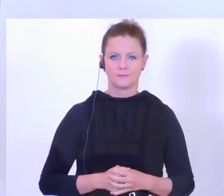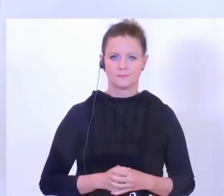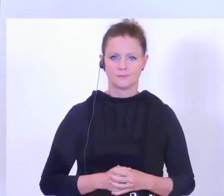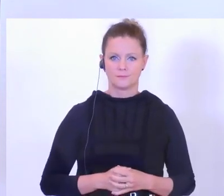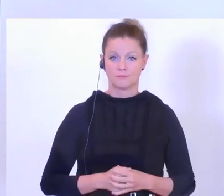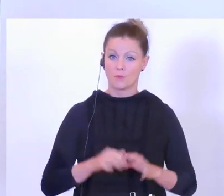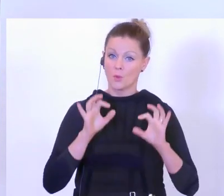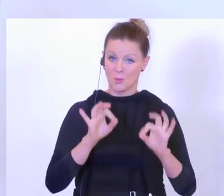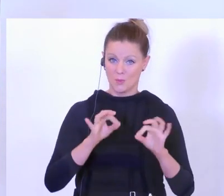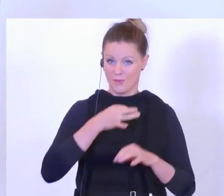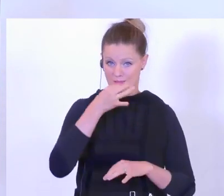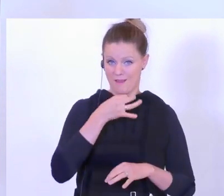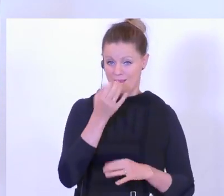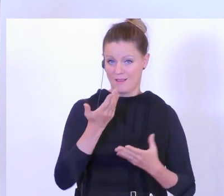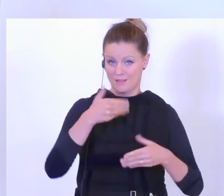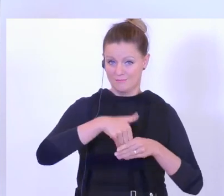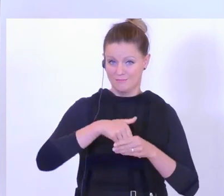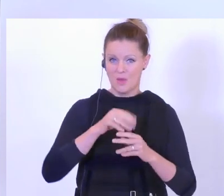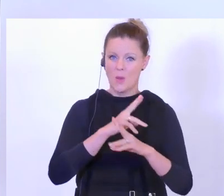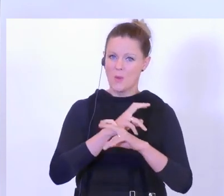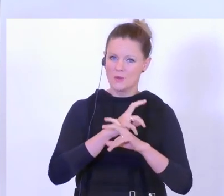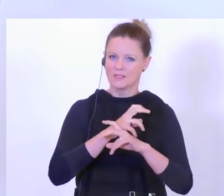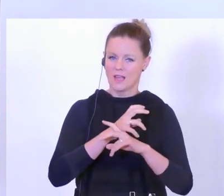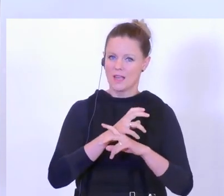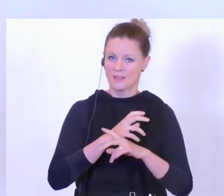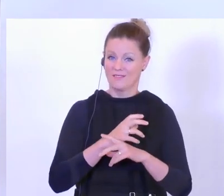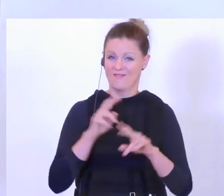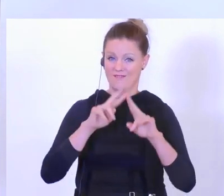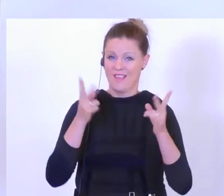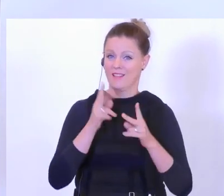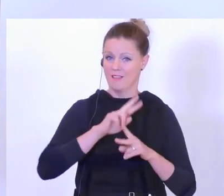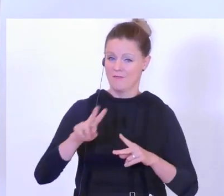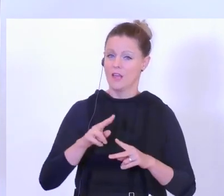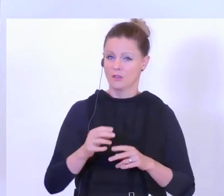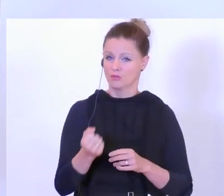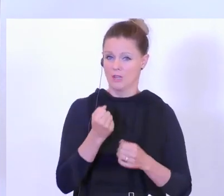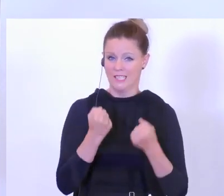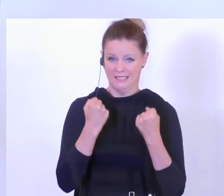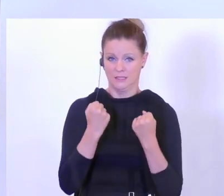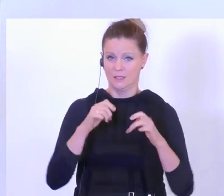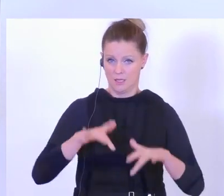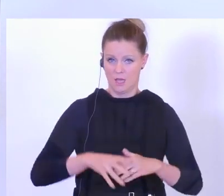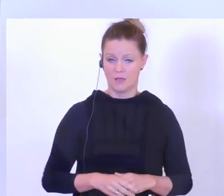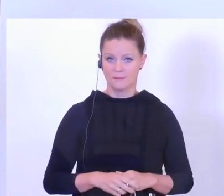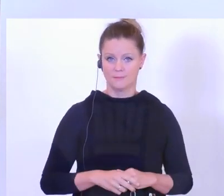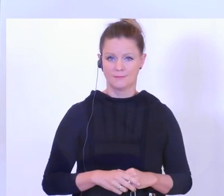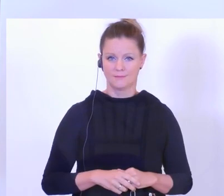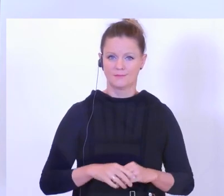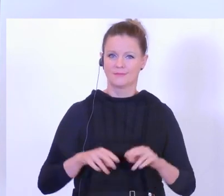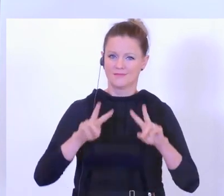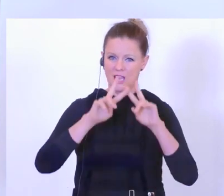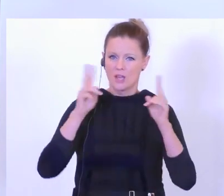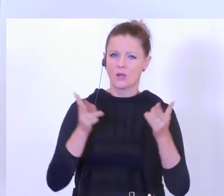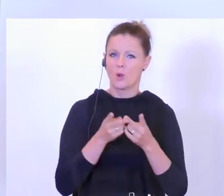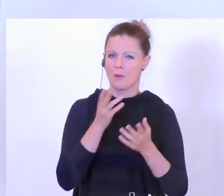Die gute Nachricht, Österreich zählt zu den sichersten Ländern der Welt. Bei dem sogenannten Global Peace